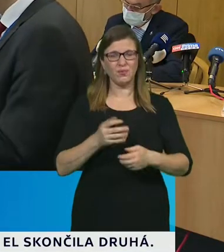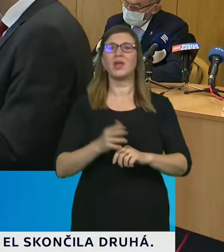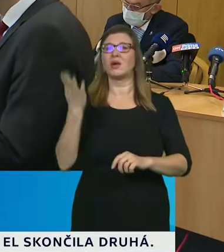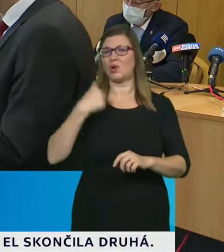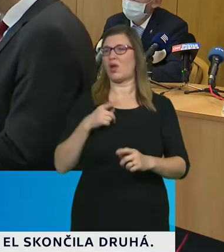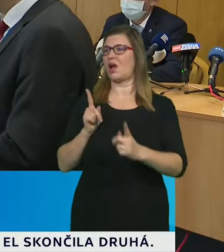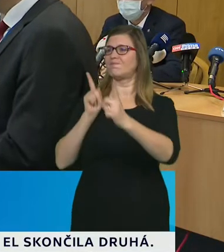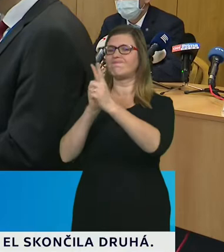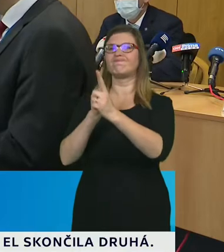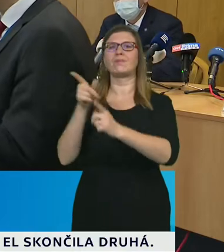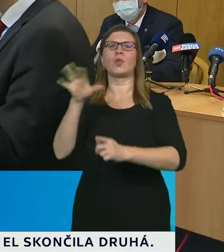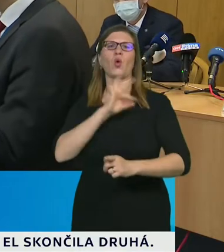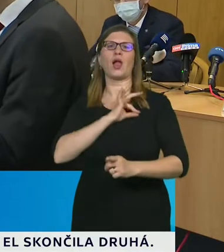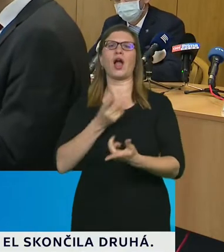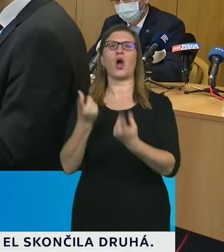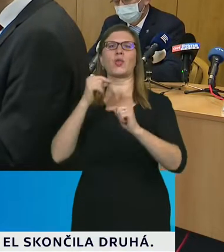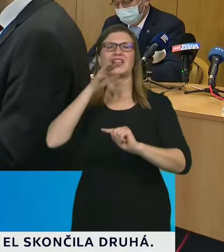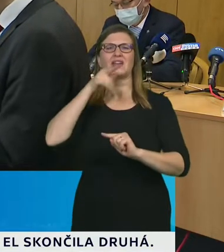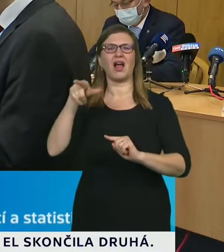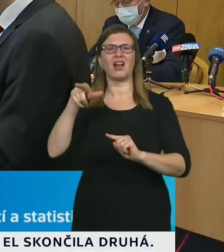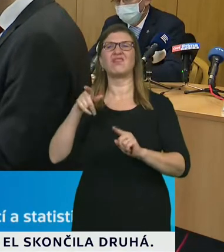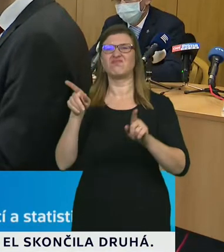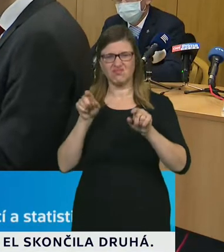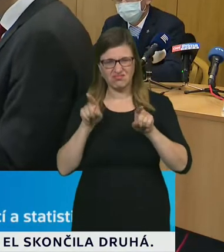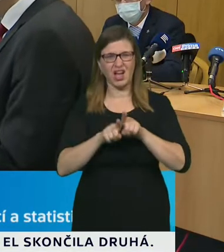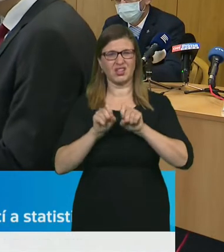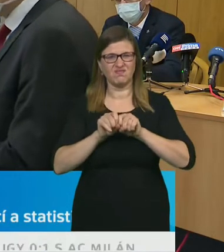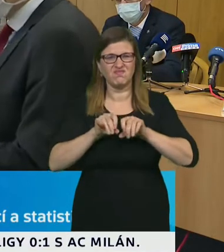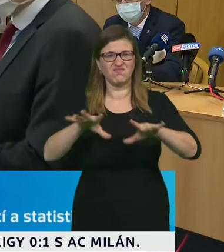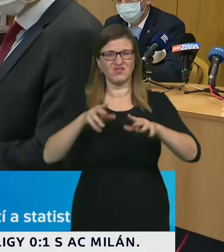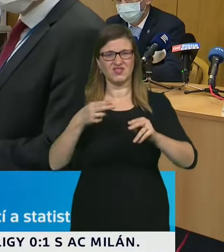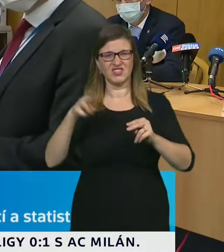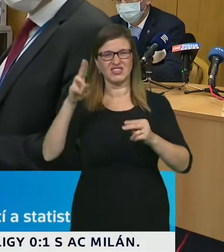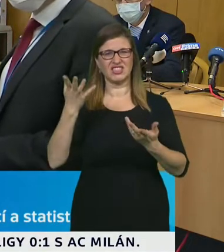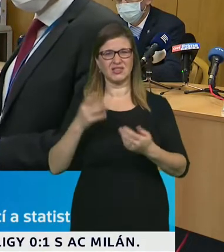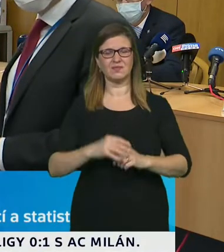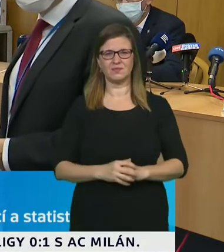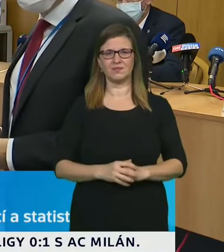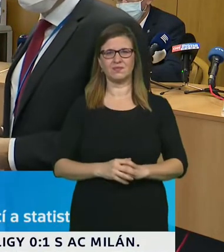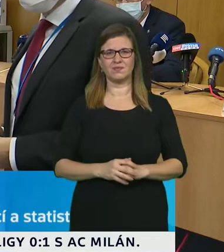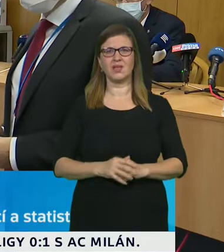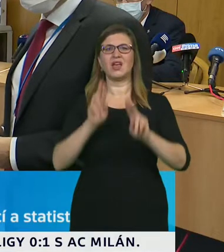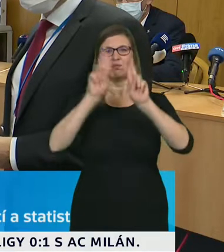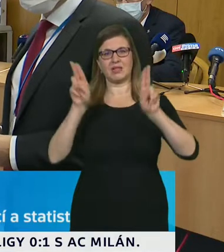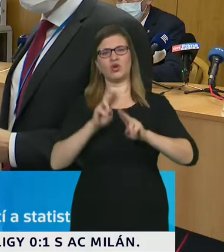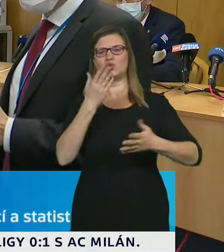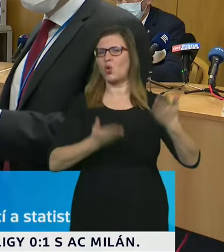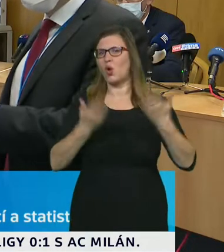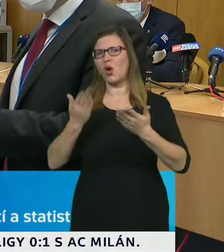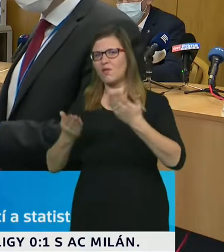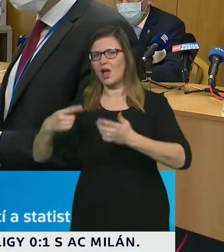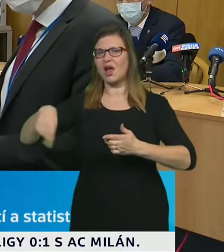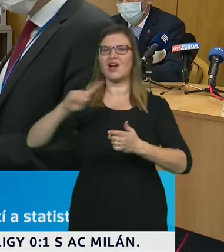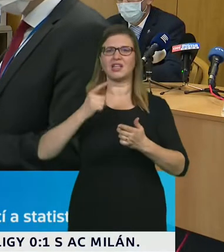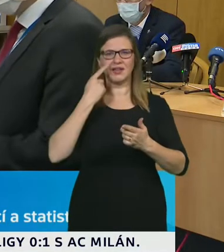a ten nárůst je prostě plašný. Poměrně dobře je v tom mezinárodním hledisku srovnatelná ta dynamika,